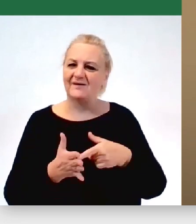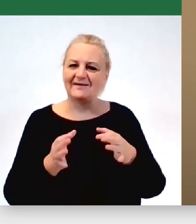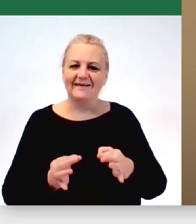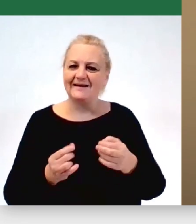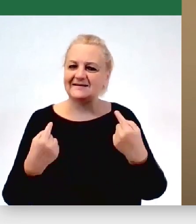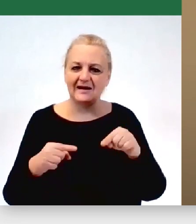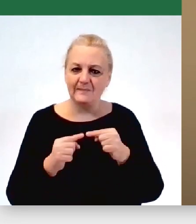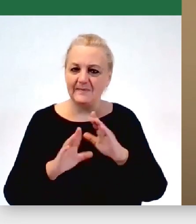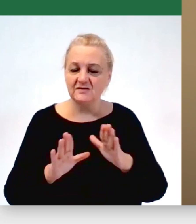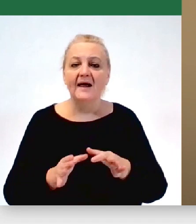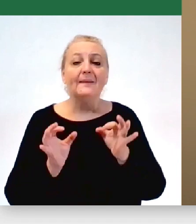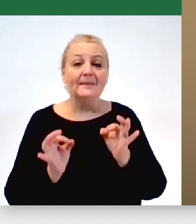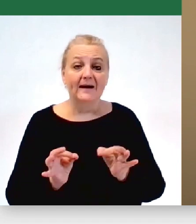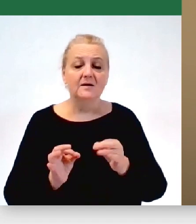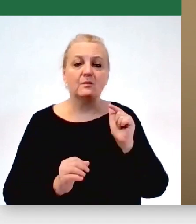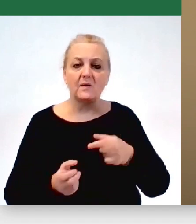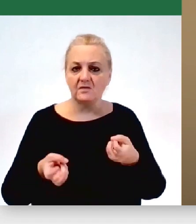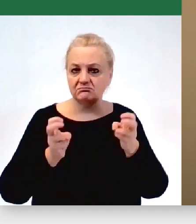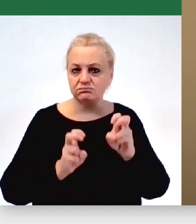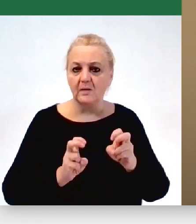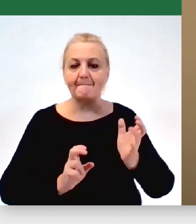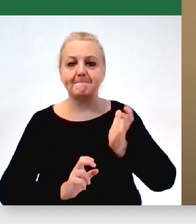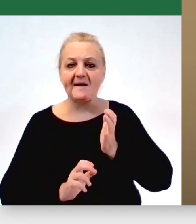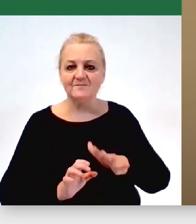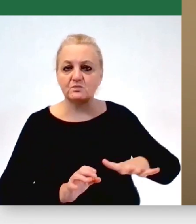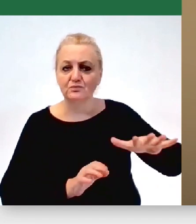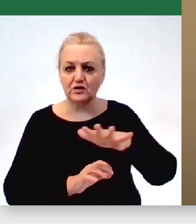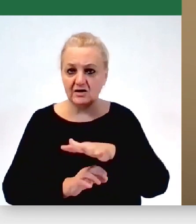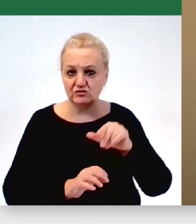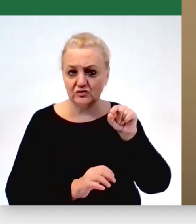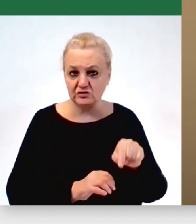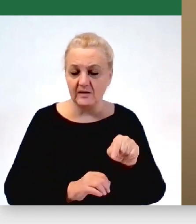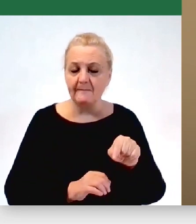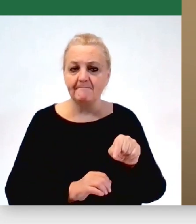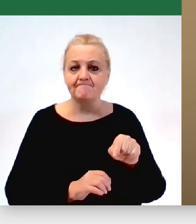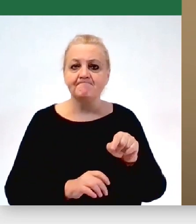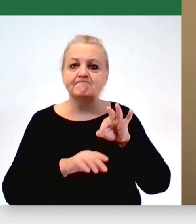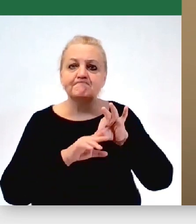Wydaje mi się, że teraz jest moment na to, żeby stworzyć sobie taką bezpieczną, przestrzeń do pilotażów,